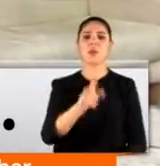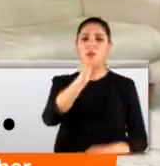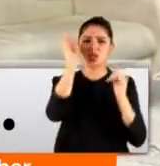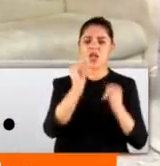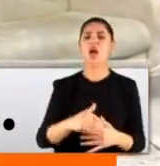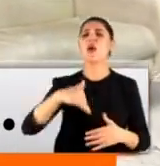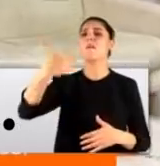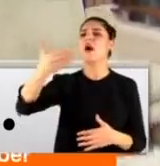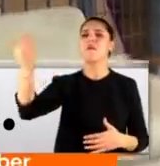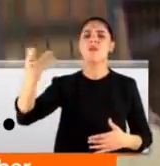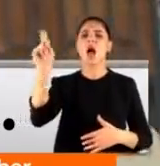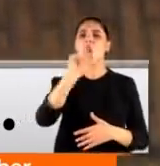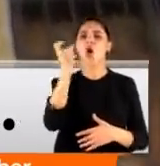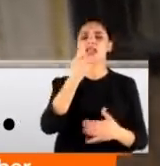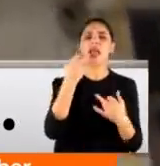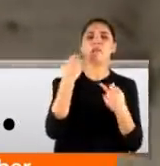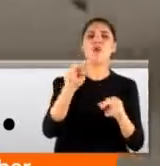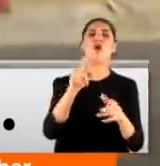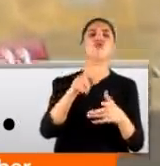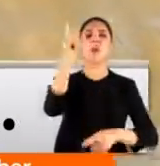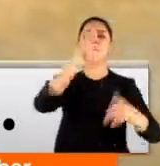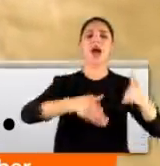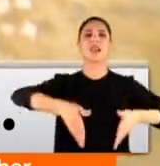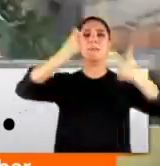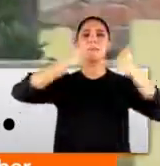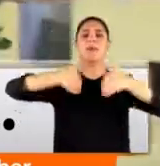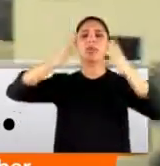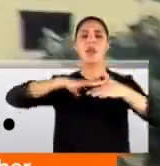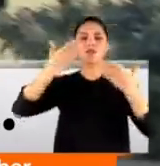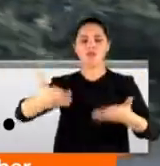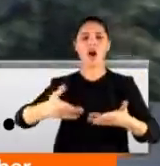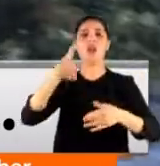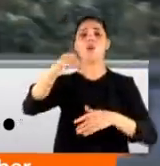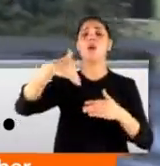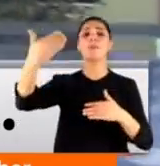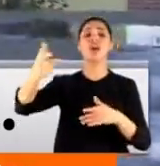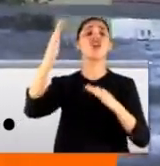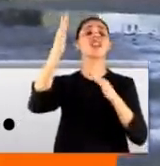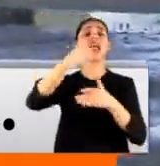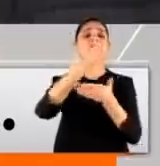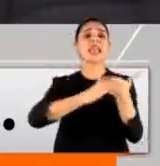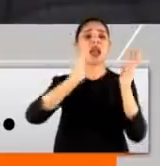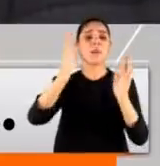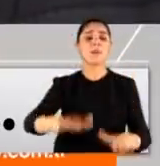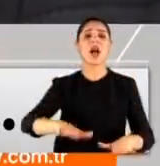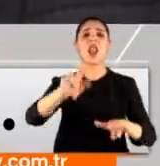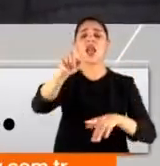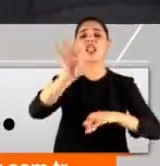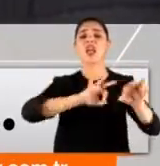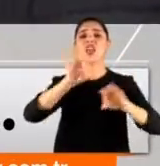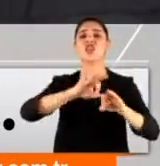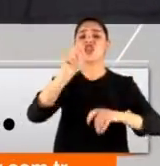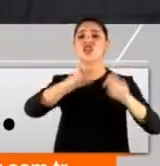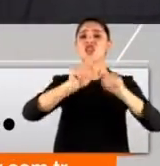daha kötü halde olan ve 10 yıldır boşaltılmış olan bu şekilde metruk binalar var. Diğer yanda ise yarım kalan inşaatlar. 4 blok 33 kat